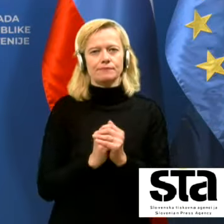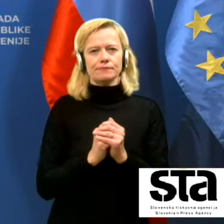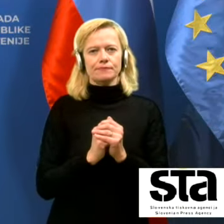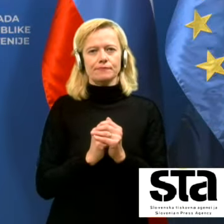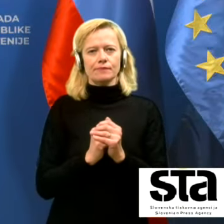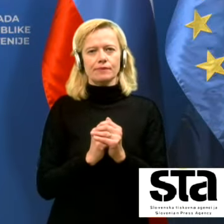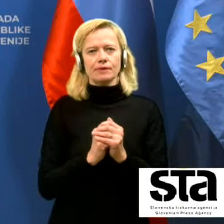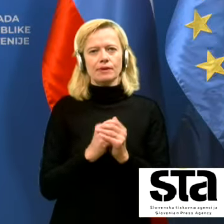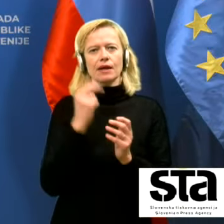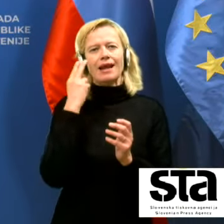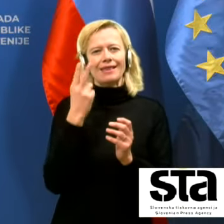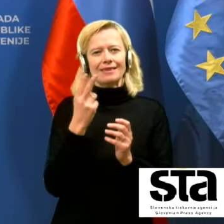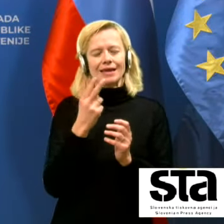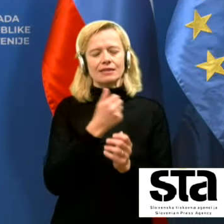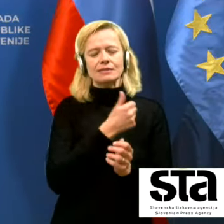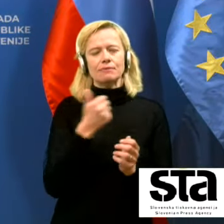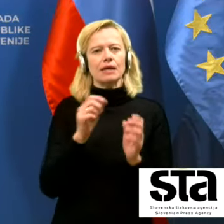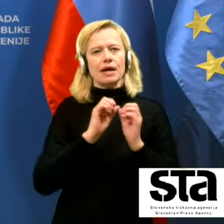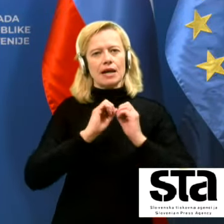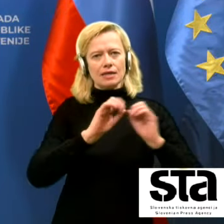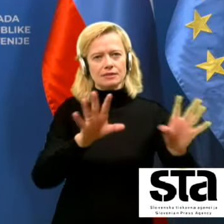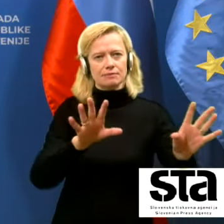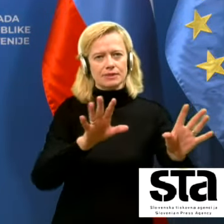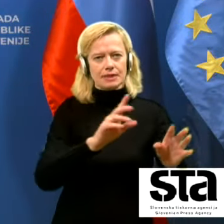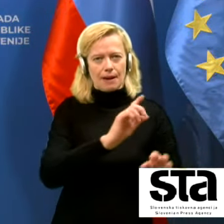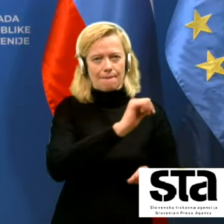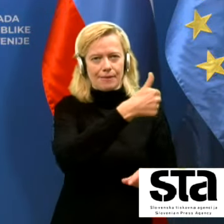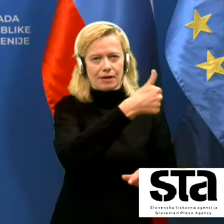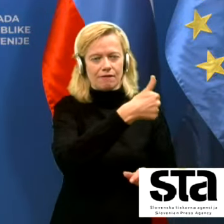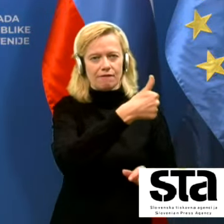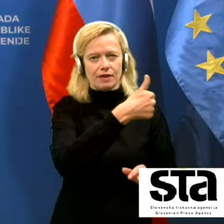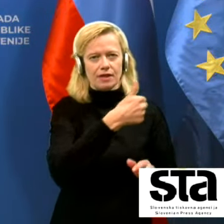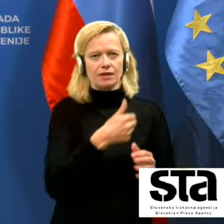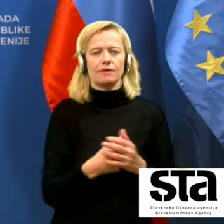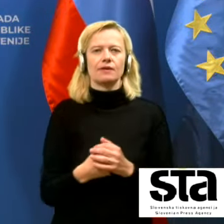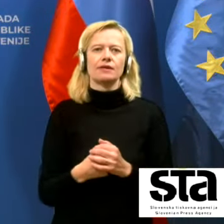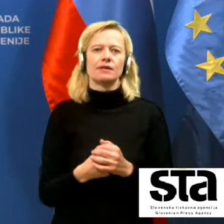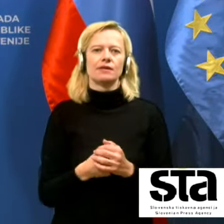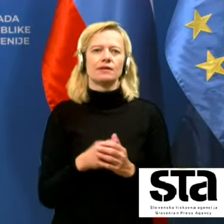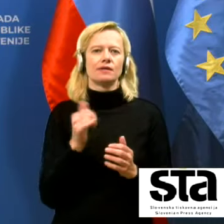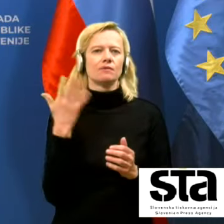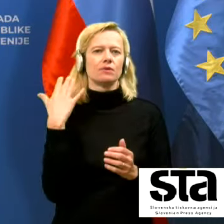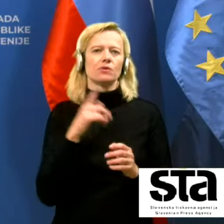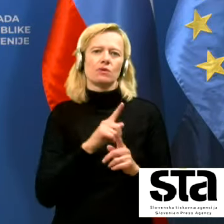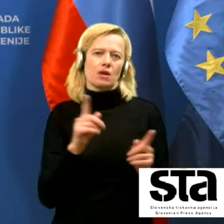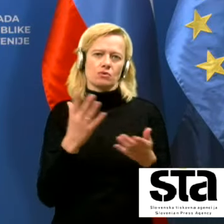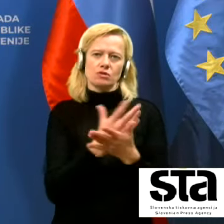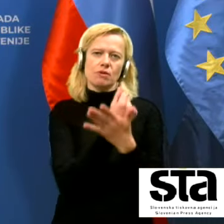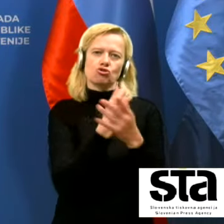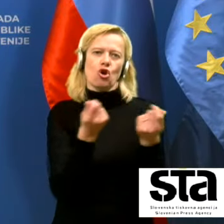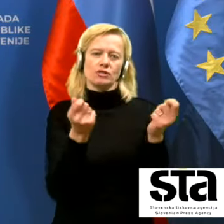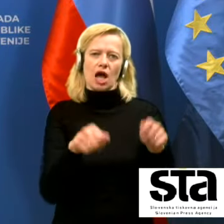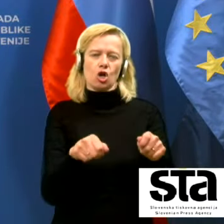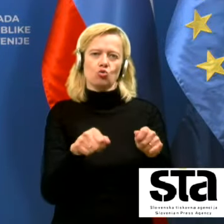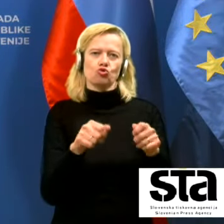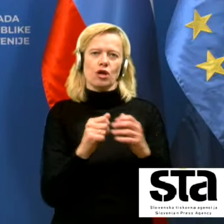glede samega razpisa, prvi pač je bil neuspešno zaključen,